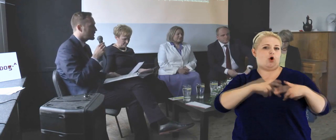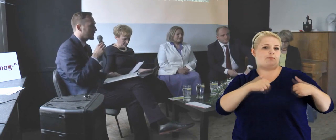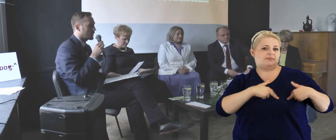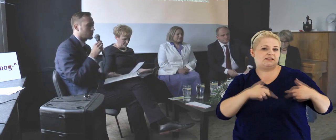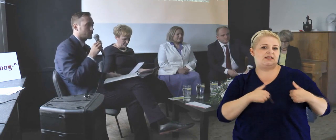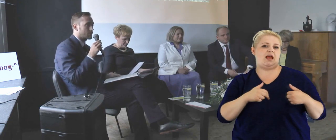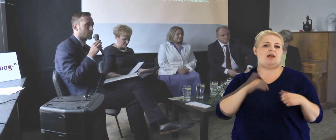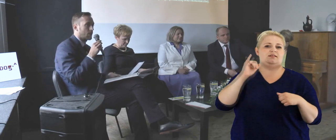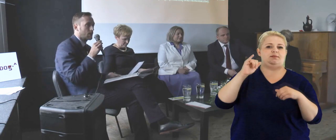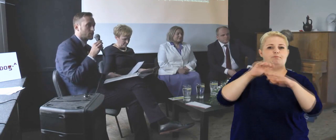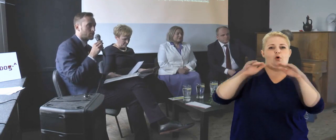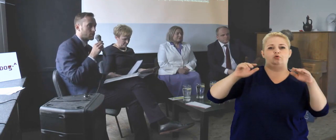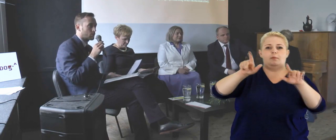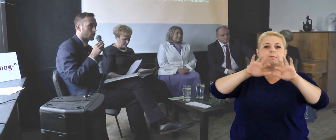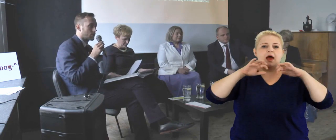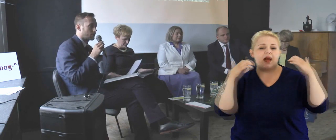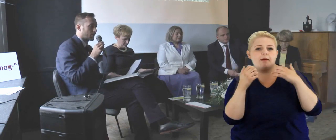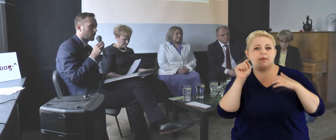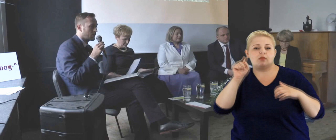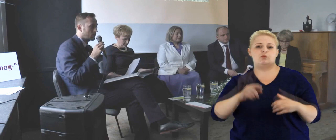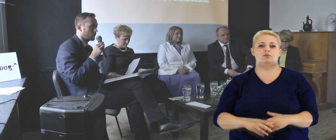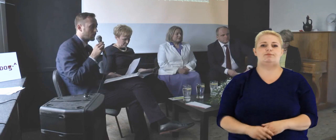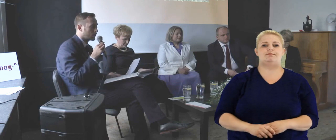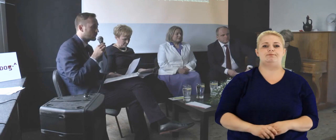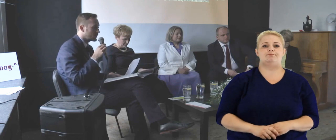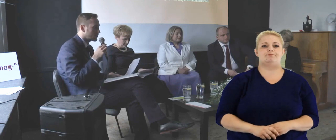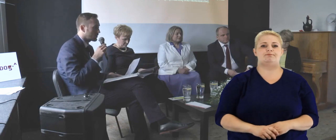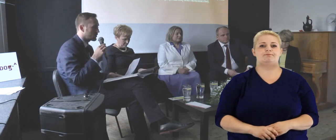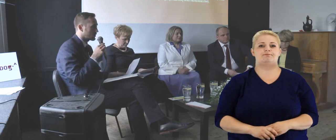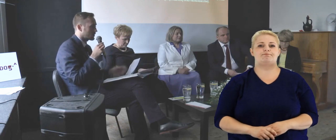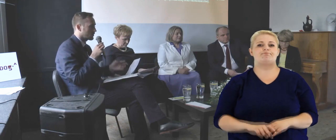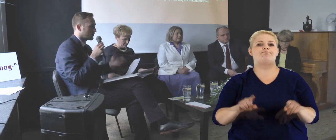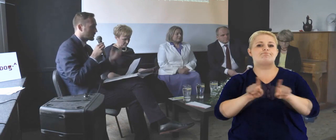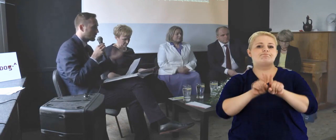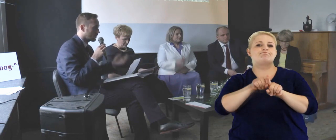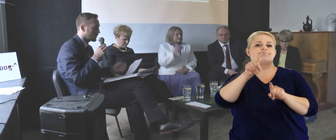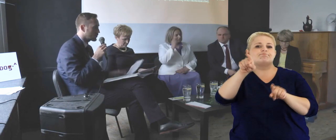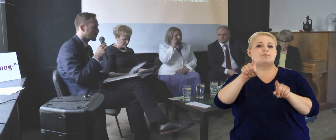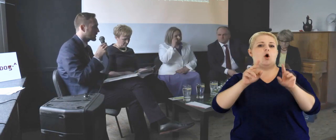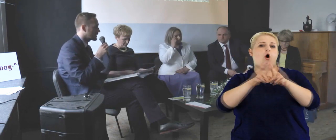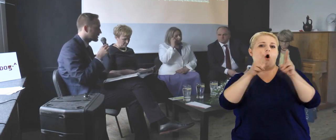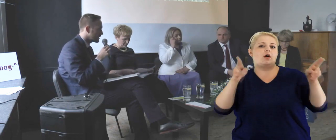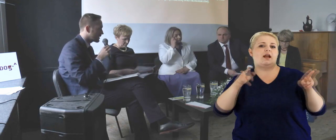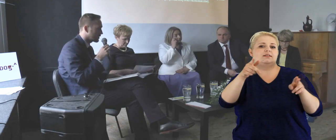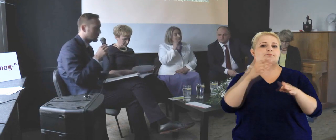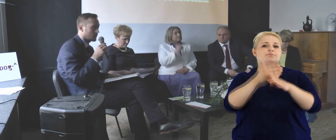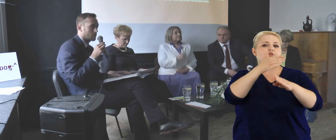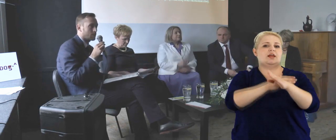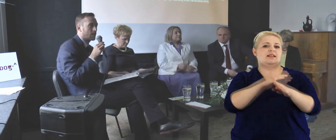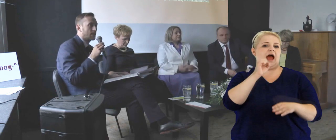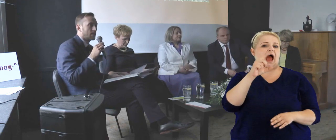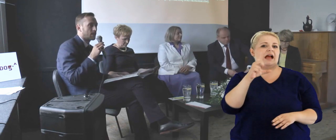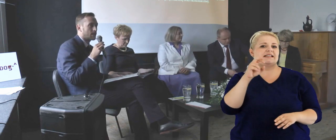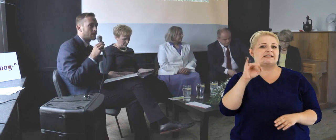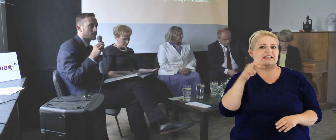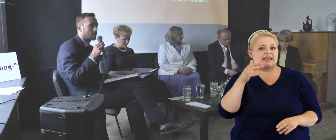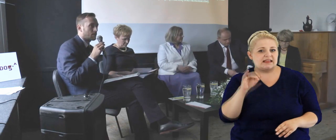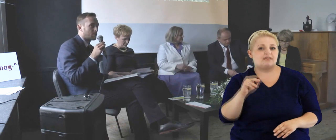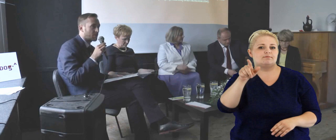jaką jest komisja i również z poziomu parlamentu, ale również też, no z tego okresu przedakcesyjnego, kiedy